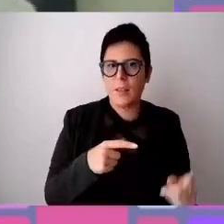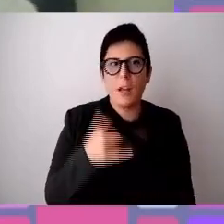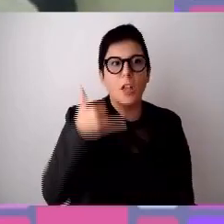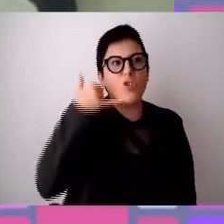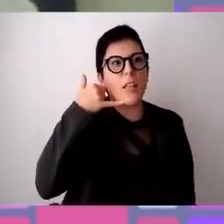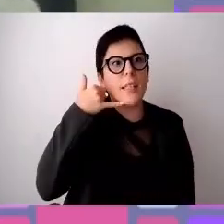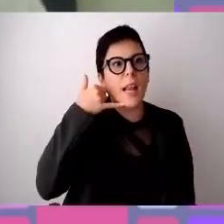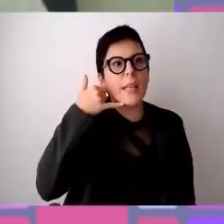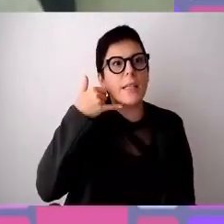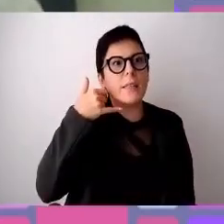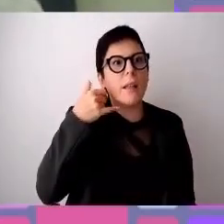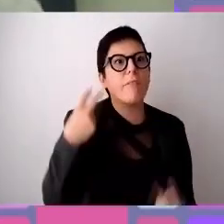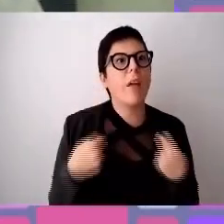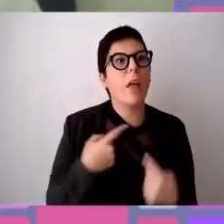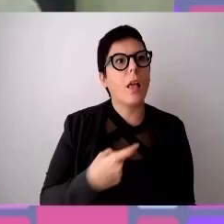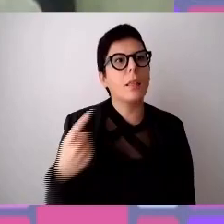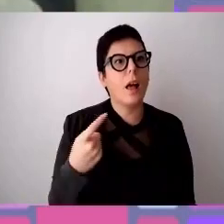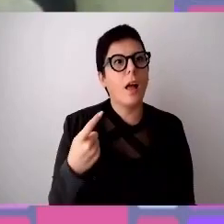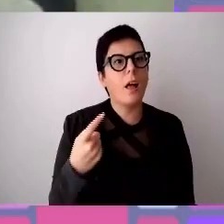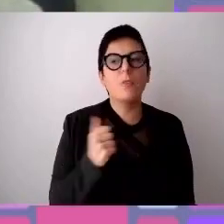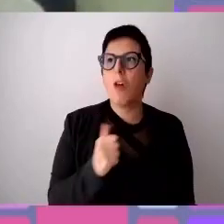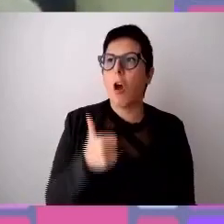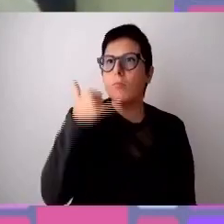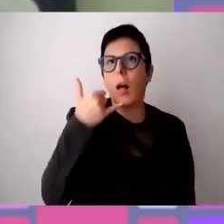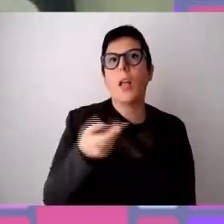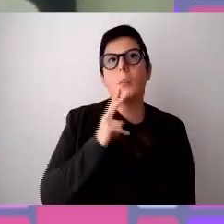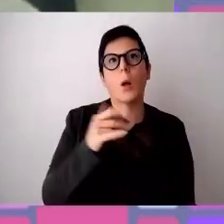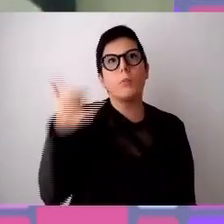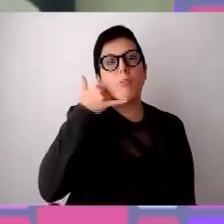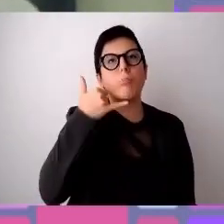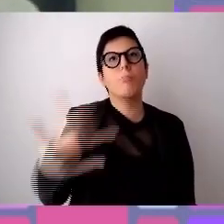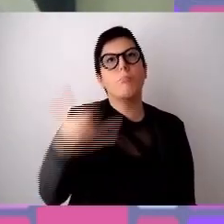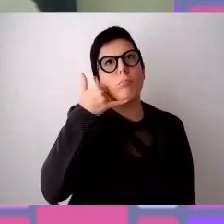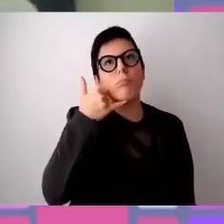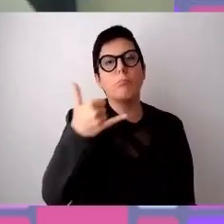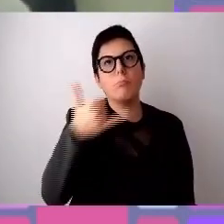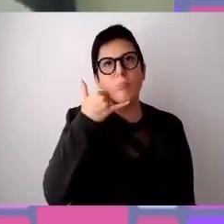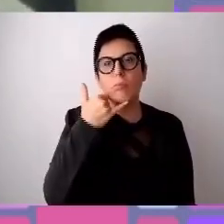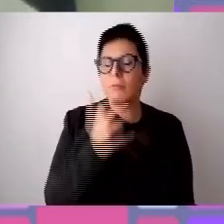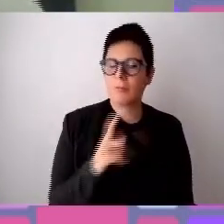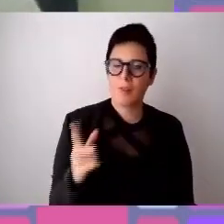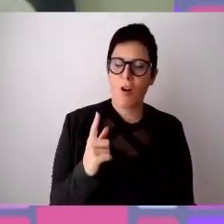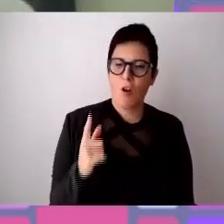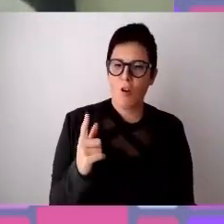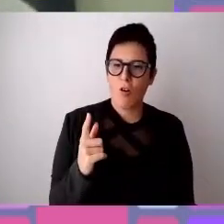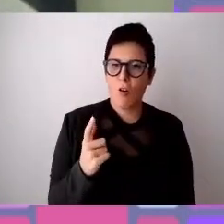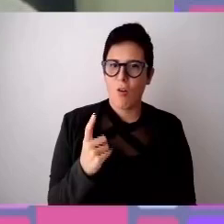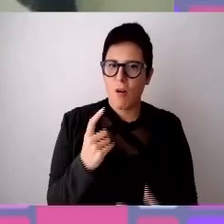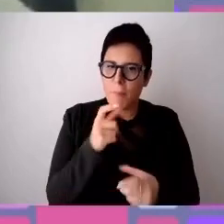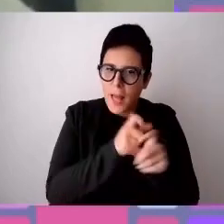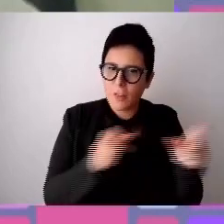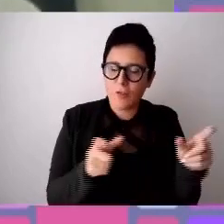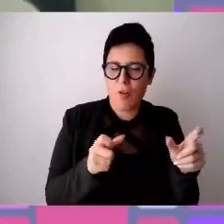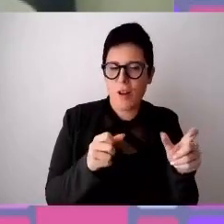vita. le persone hanno delle potenzialità da esprimere e messe in un terreno